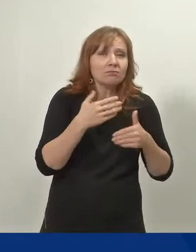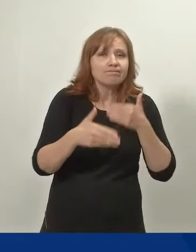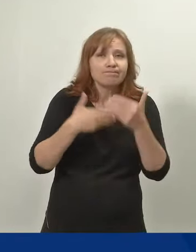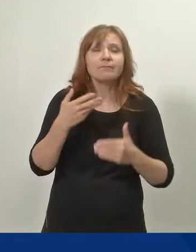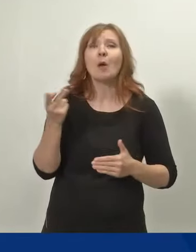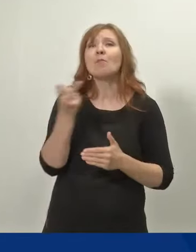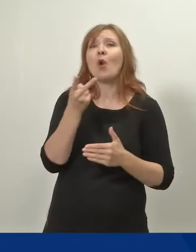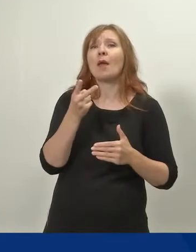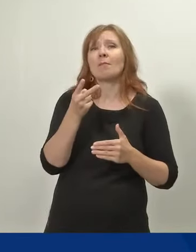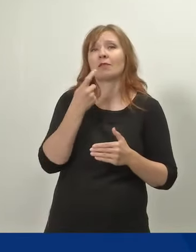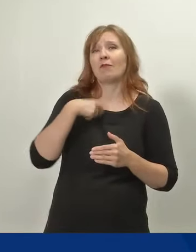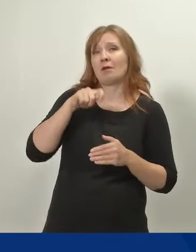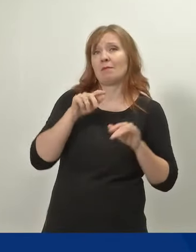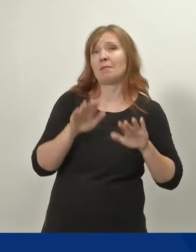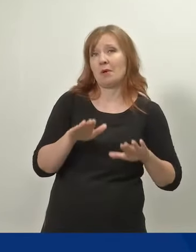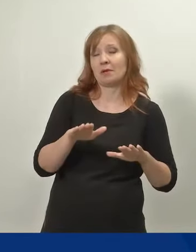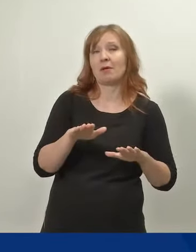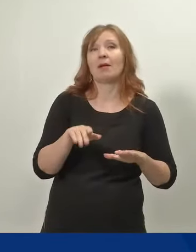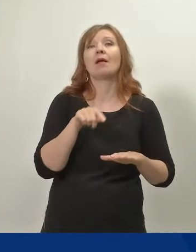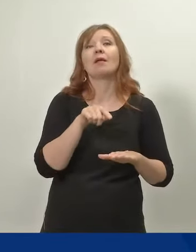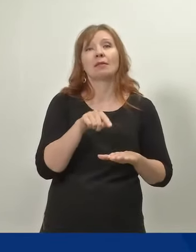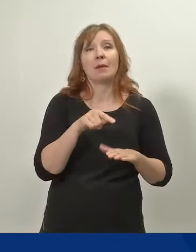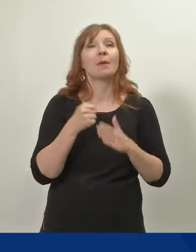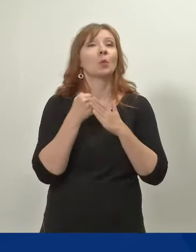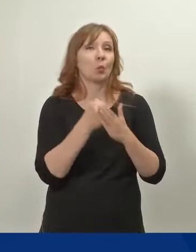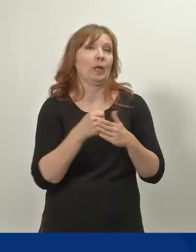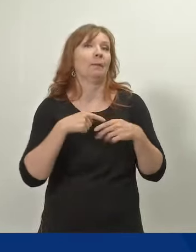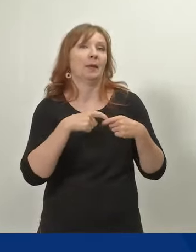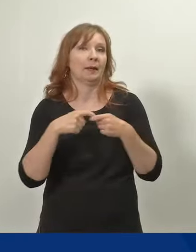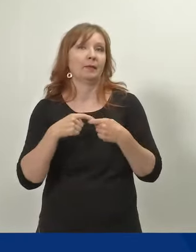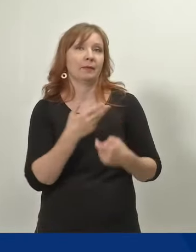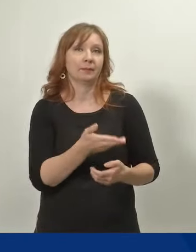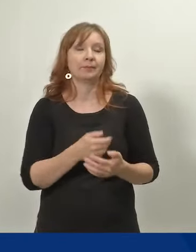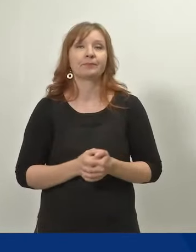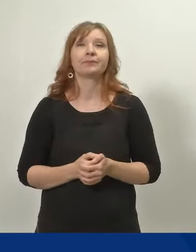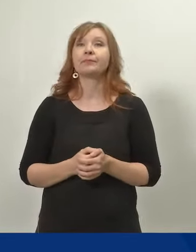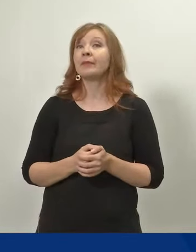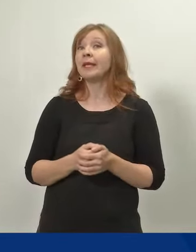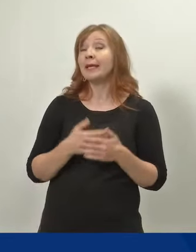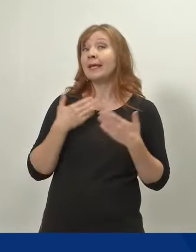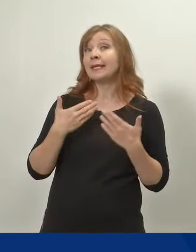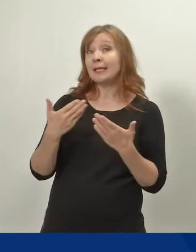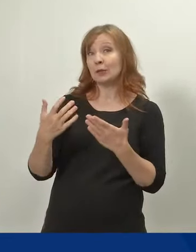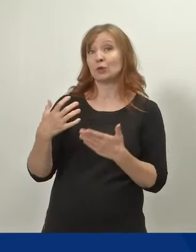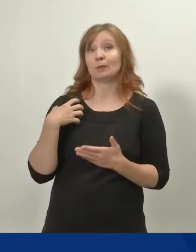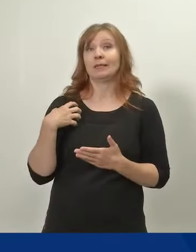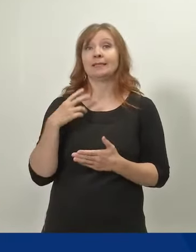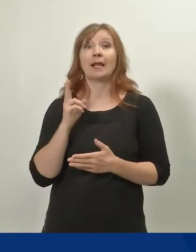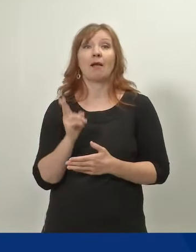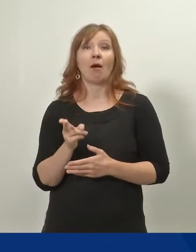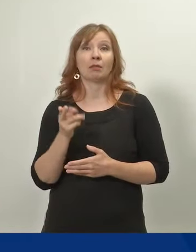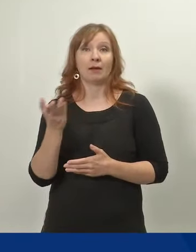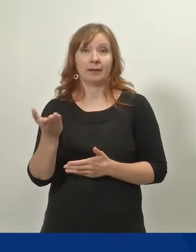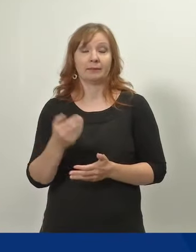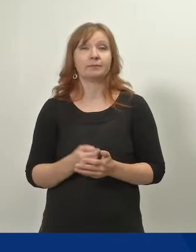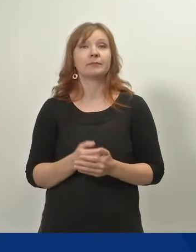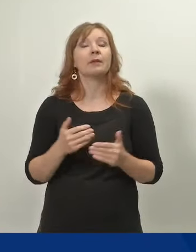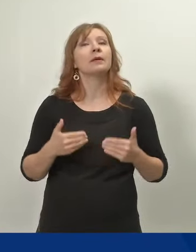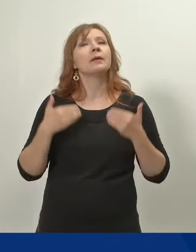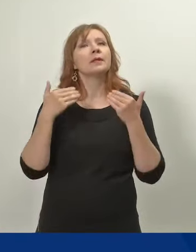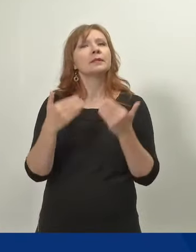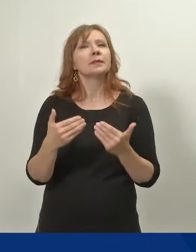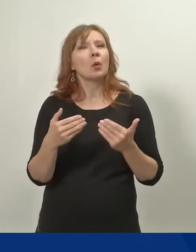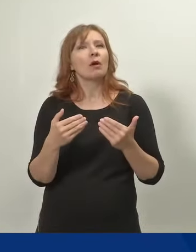pidemmälle myös perheessä. Kiitos paljon ministeri Haatainen. Sitten seuraavaksi